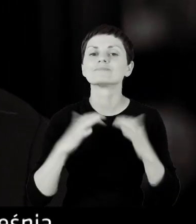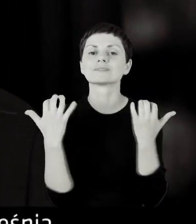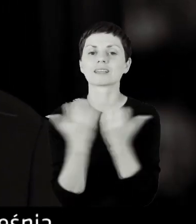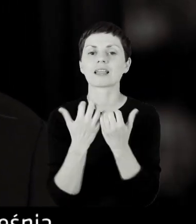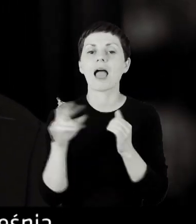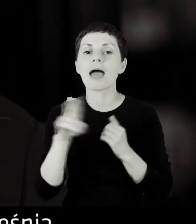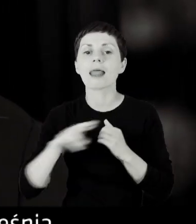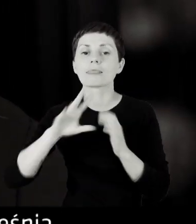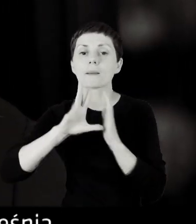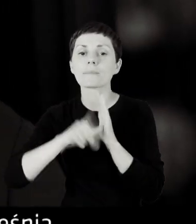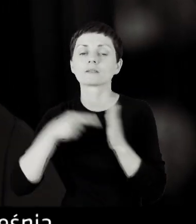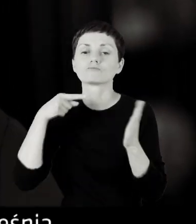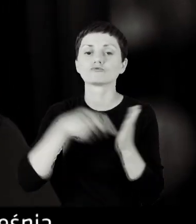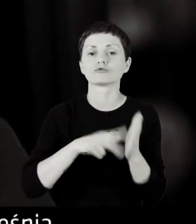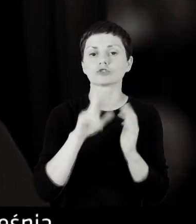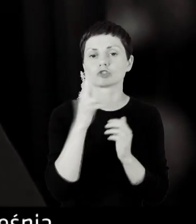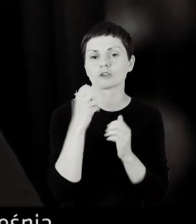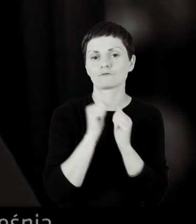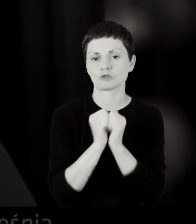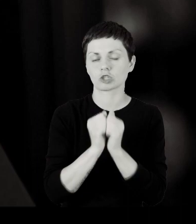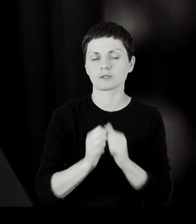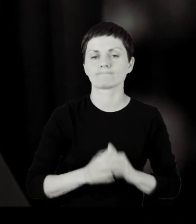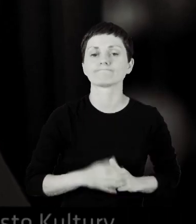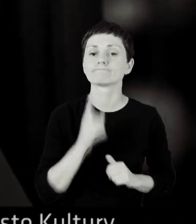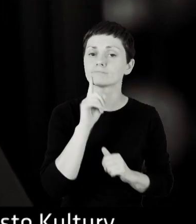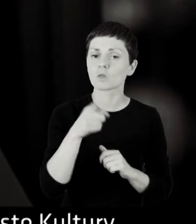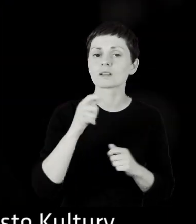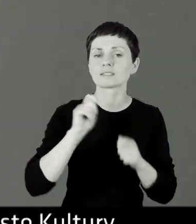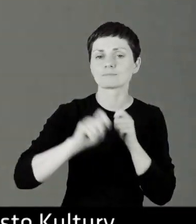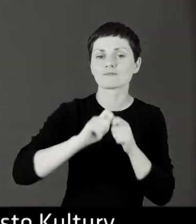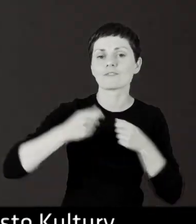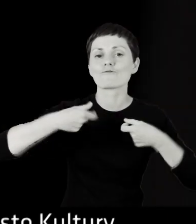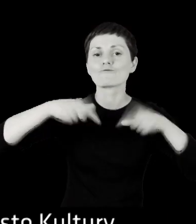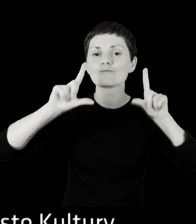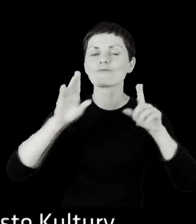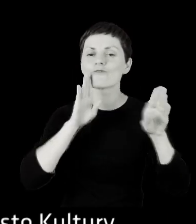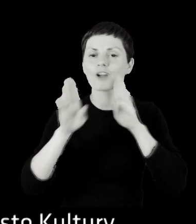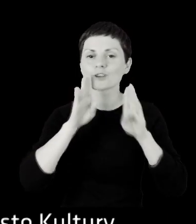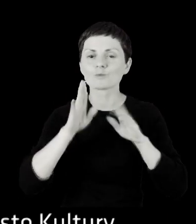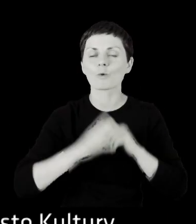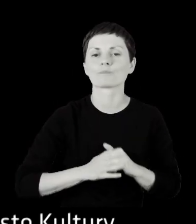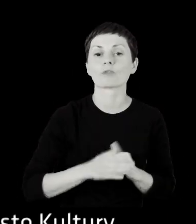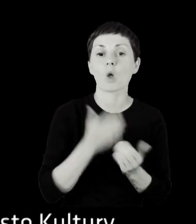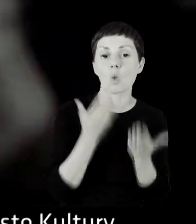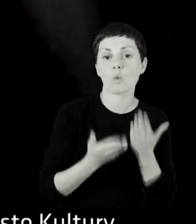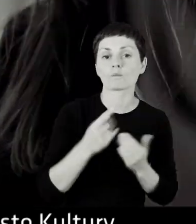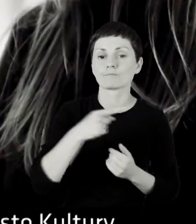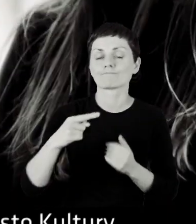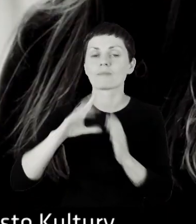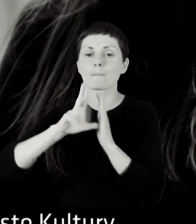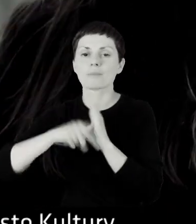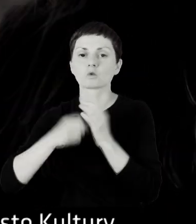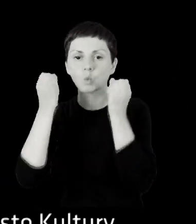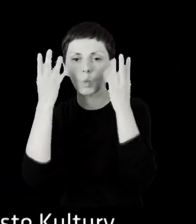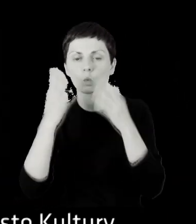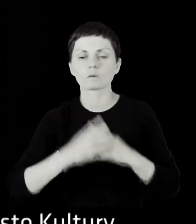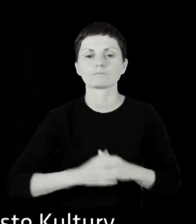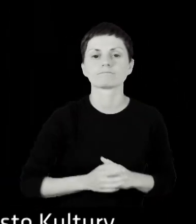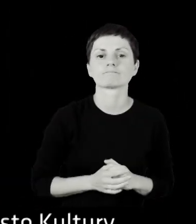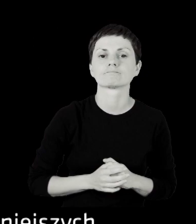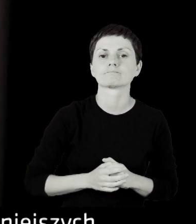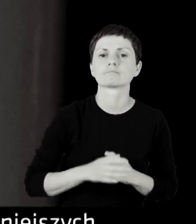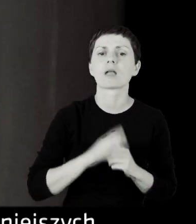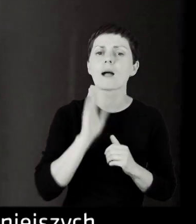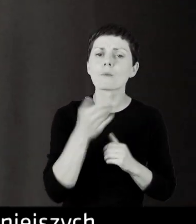sesji Rady Miasta w dniu 3 września. Zachęcamy do śledzenia naszego profilu na Facebooku Lublin Miasto Kultury.